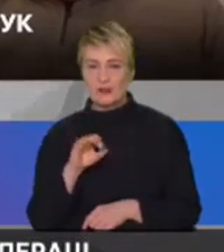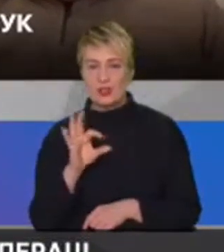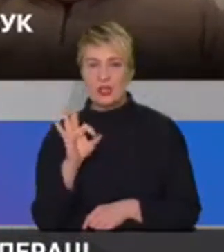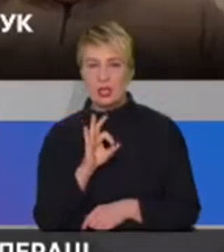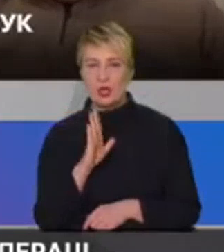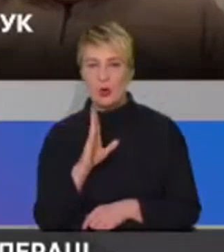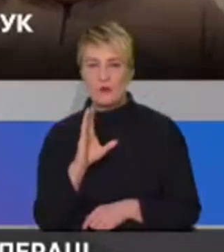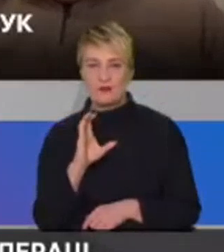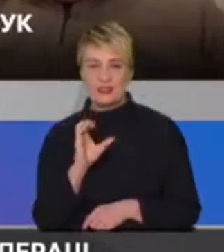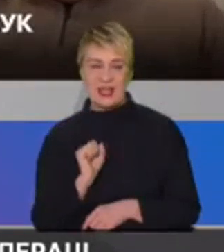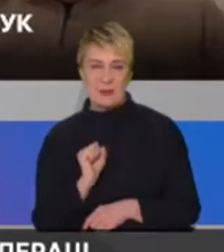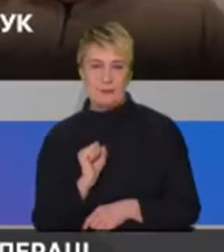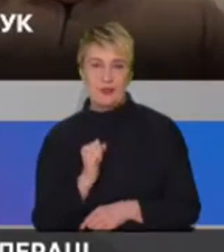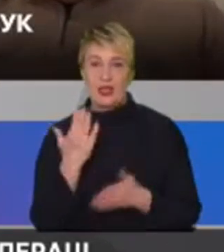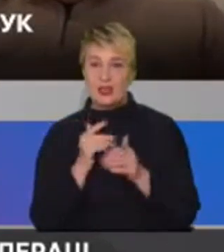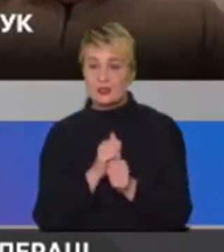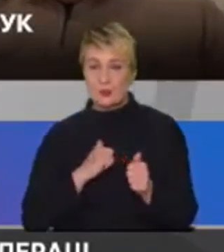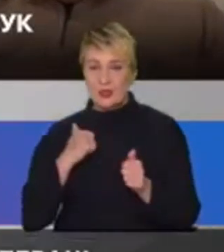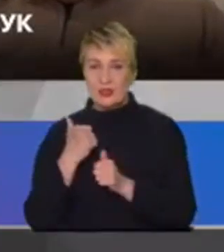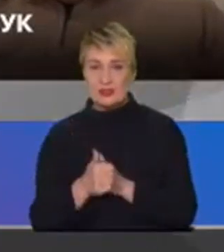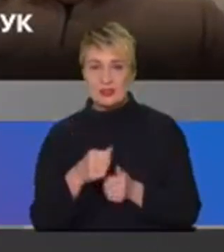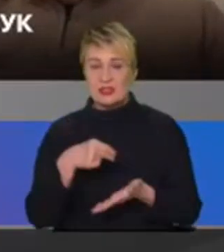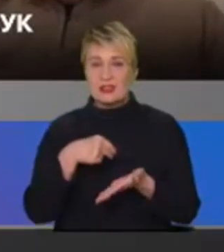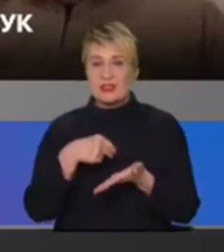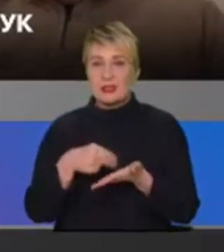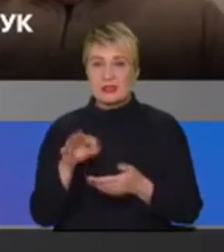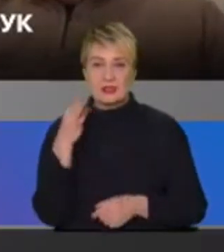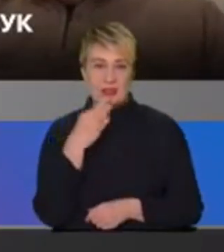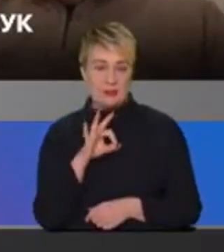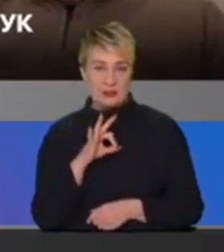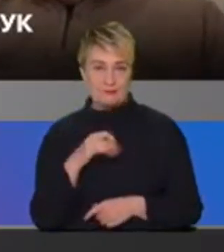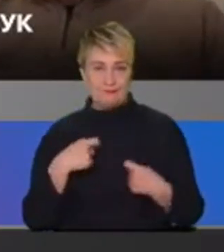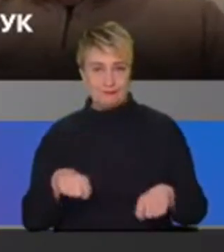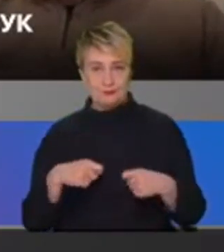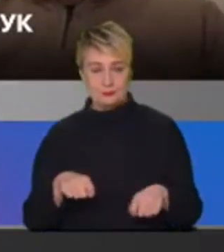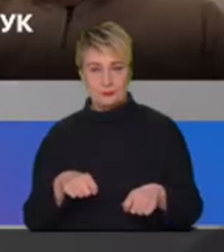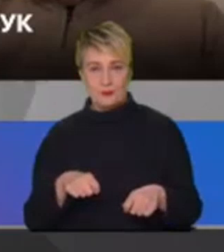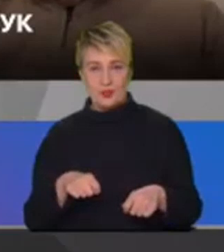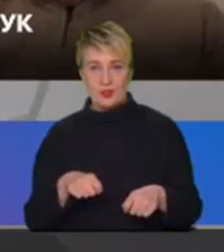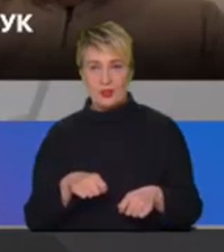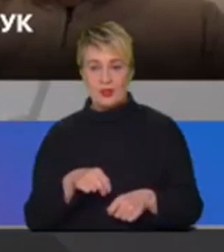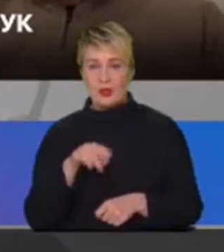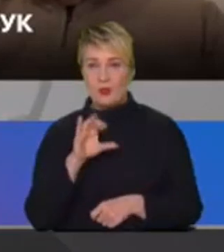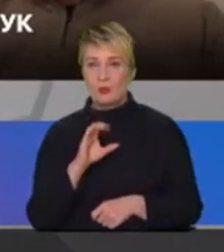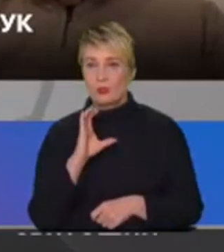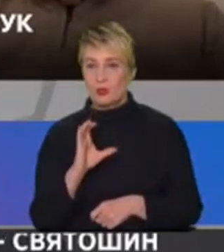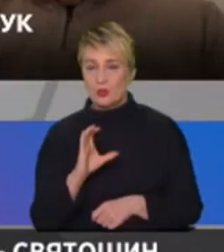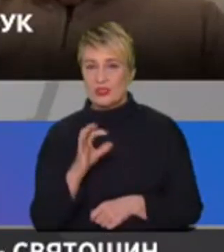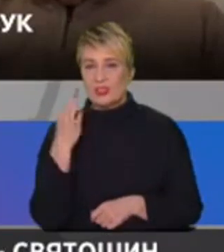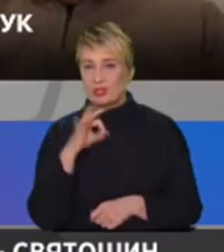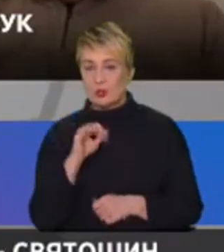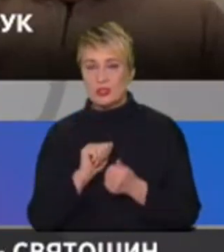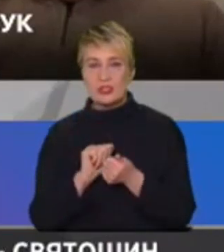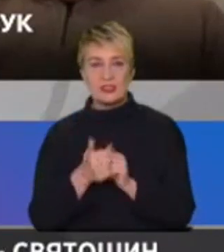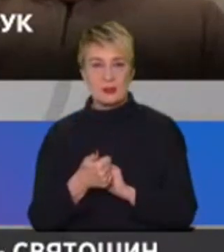Ні, ну, звісно, якщо ми лідери за експортом соняшнику, то, звісно, що просом соняшник не заміниш, але, тим не